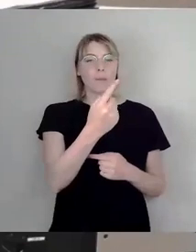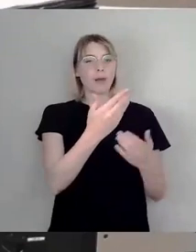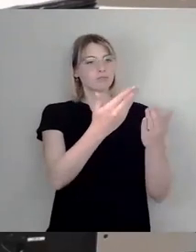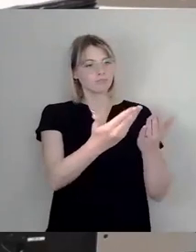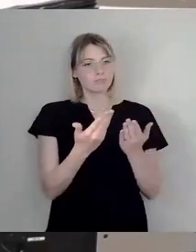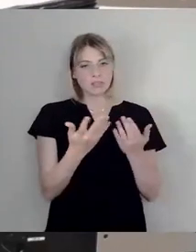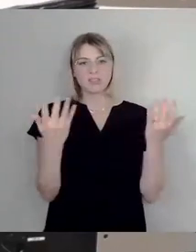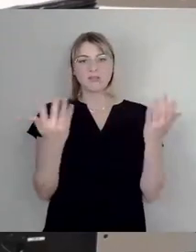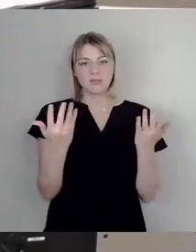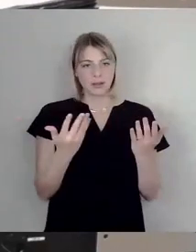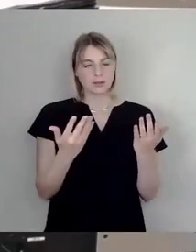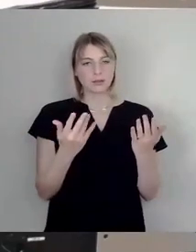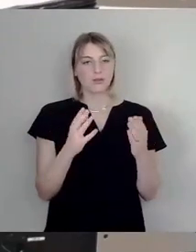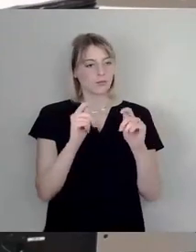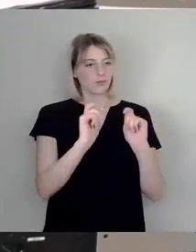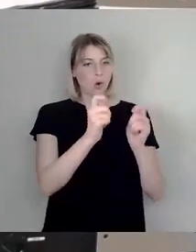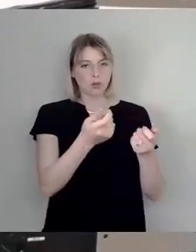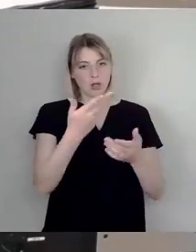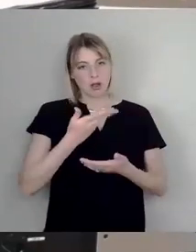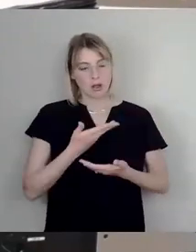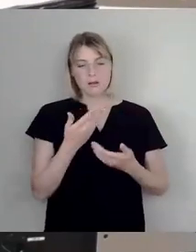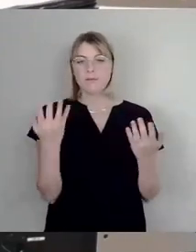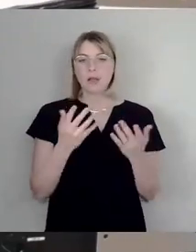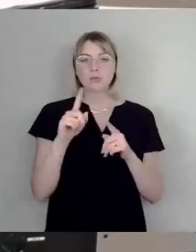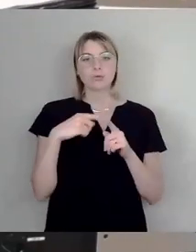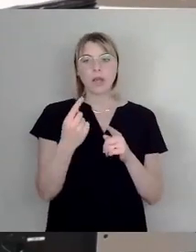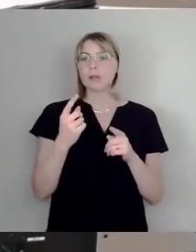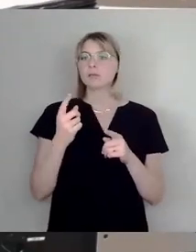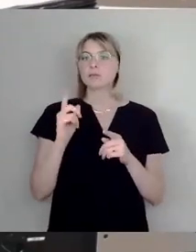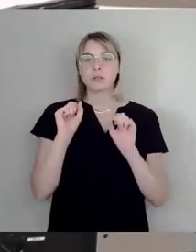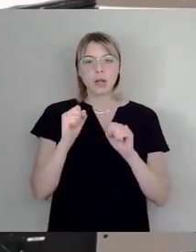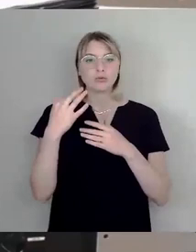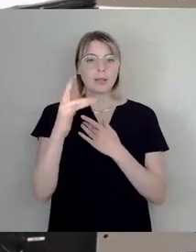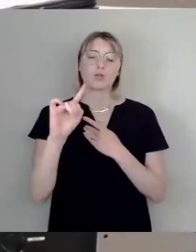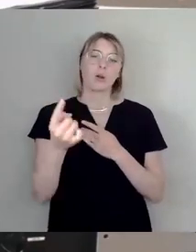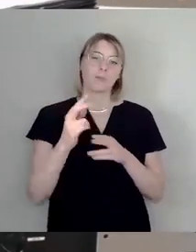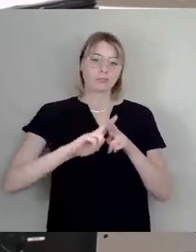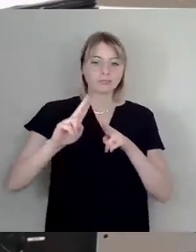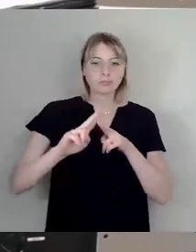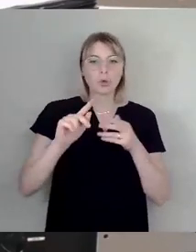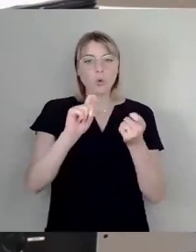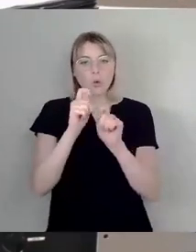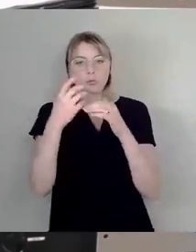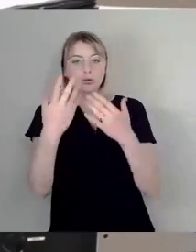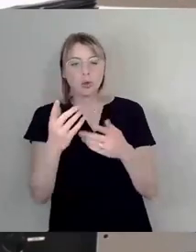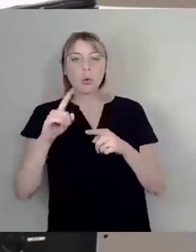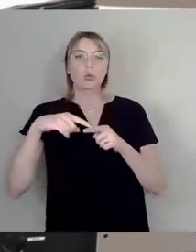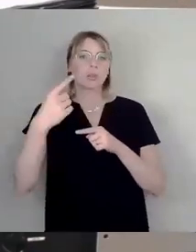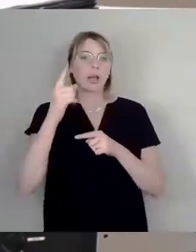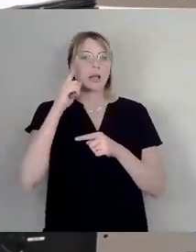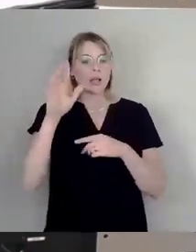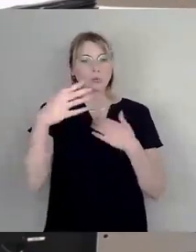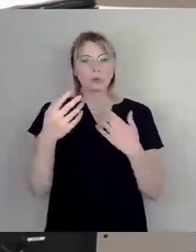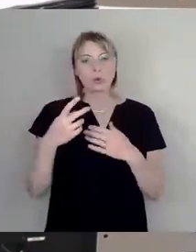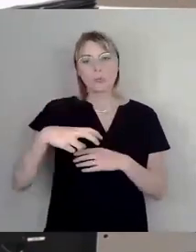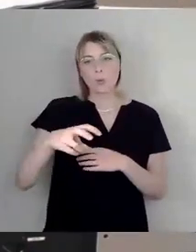Und dann kann man immer noch Änderungen hineinbringen. Und dann, denke ich, werden wir eine schöne Abrundung des Promenadenrechts